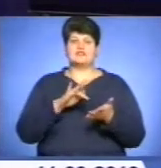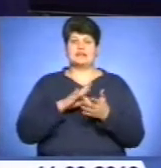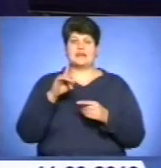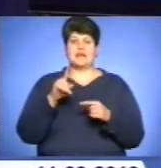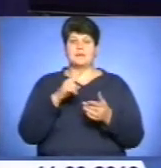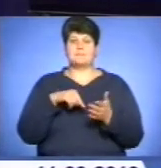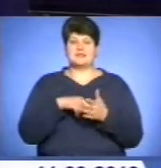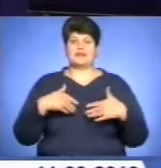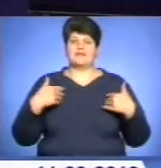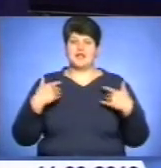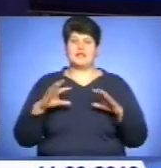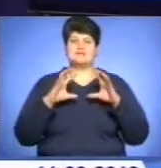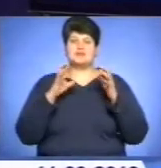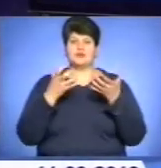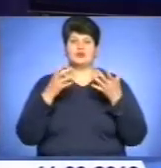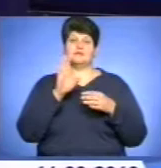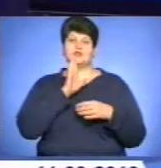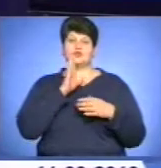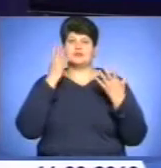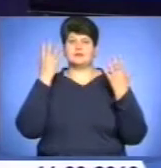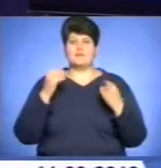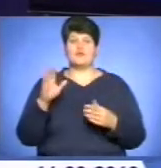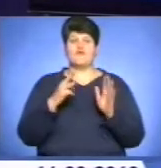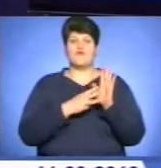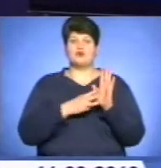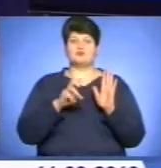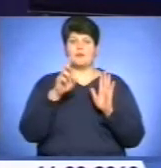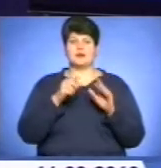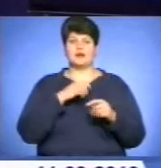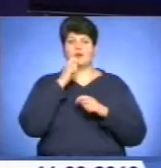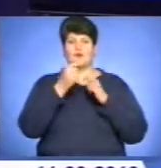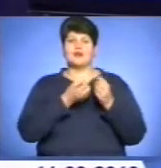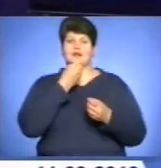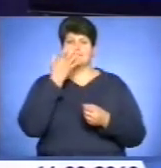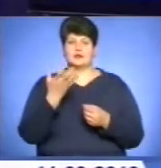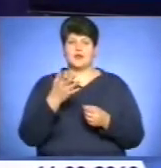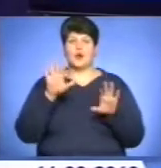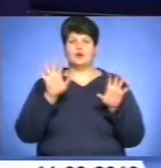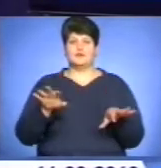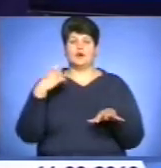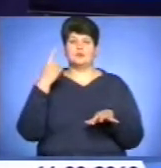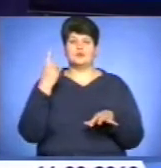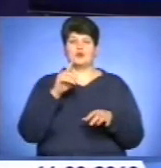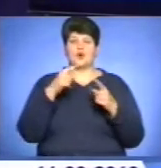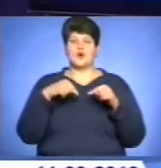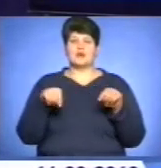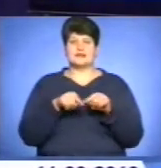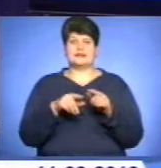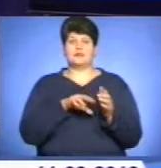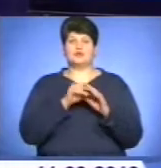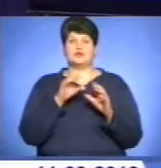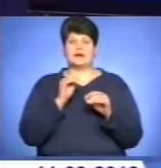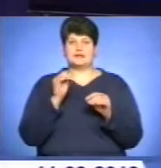тернополянок з міжнародним жіночим днем 8 березня. Дарували троянди. Голова обласної організації, депутат Тернопільської міської ради